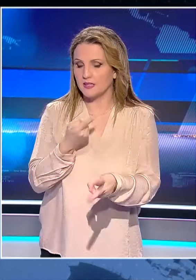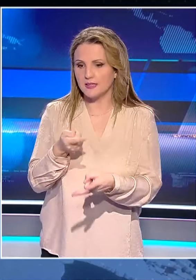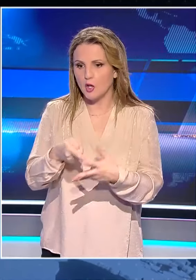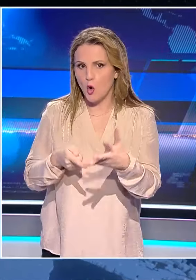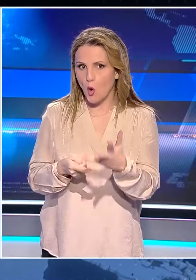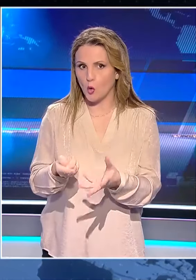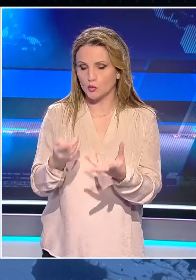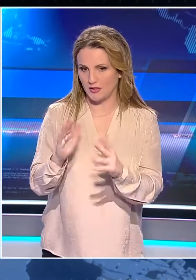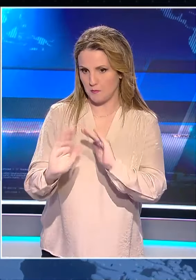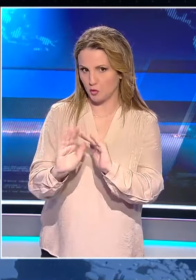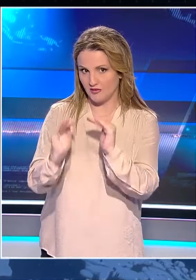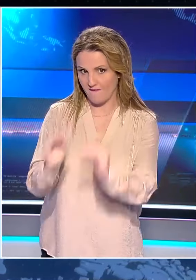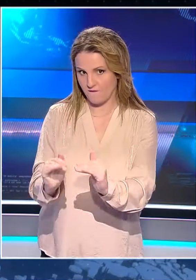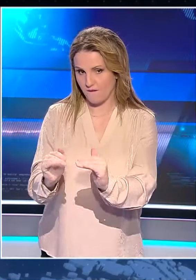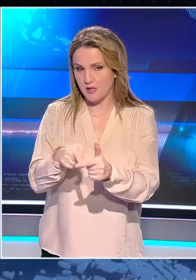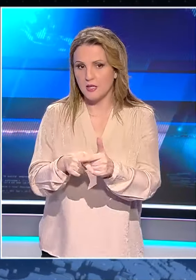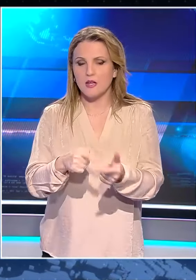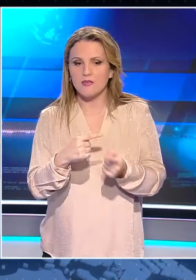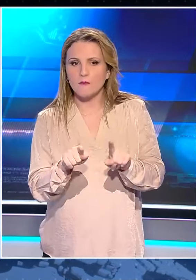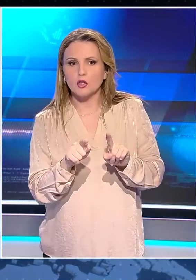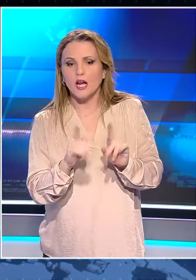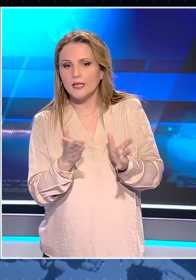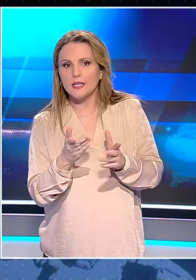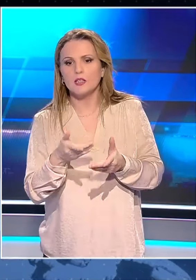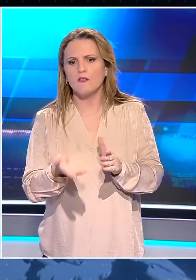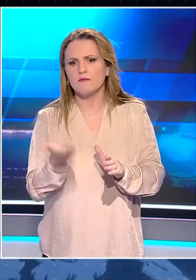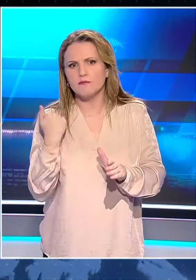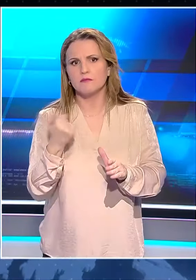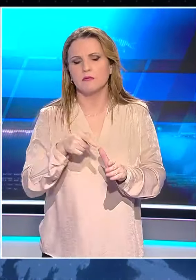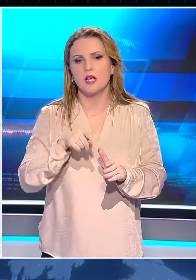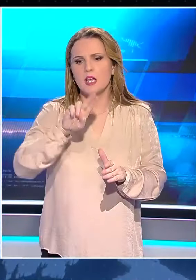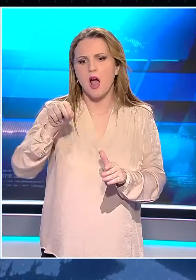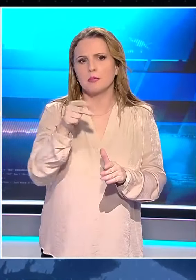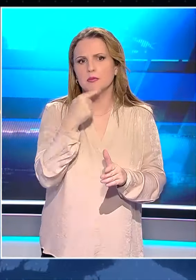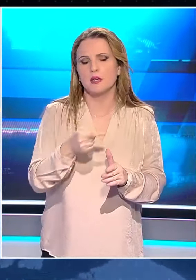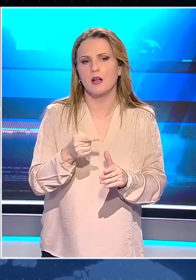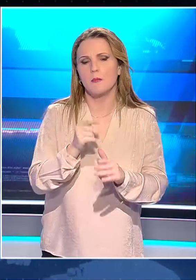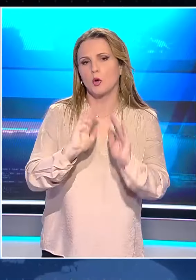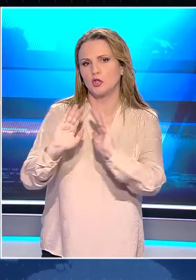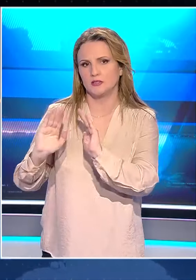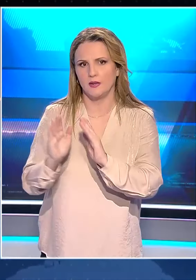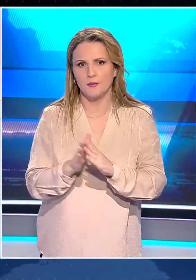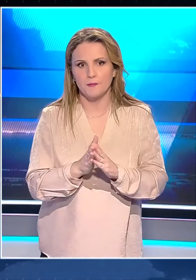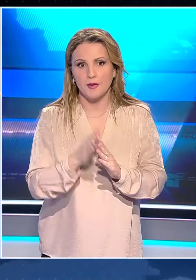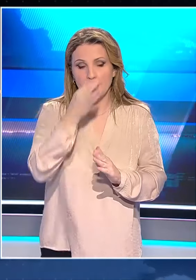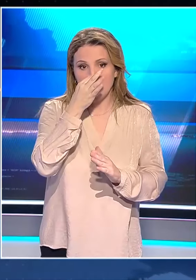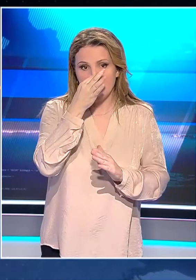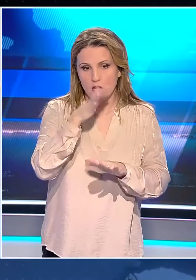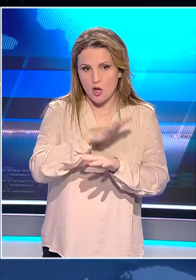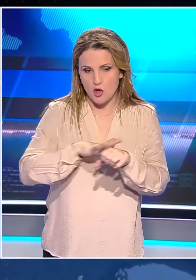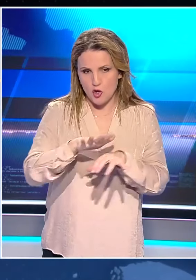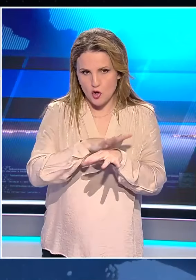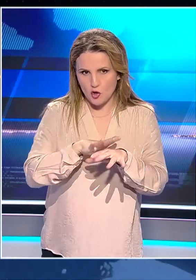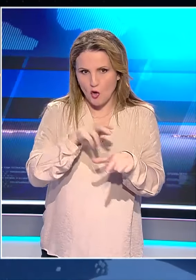λόγοι παραμονής της προστασίας των μαρτύρων σε διαφορετική περίπτωση αυτή μπορεί να έρθει. Η σκευωρία Νοβάρτης έχει καταρρεύσει με πάταγο από καιρό.